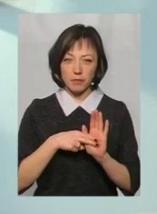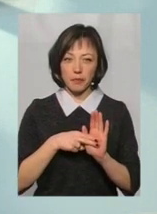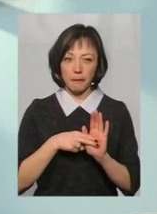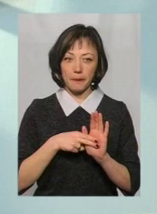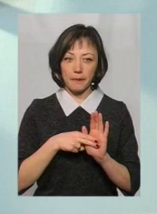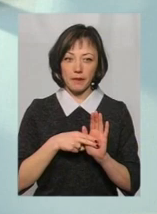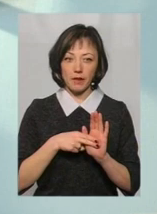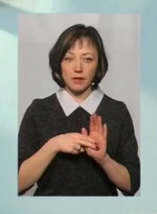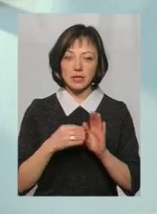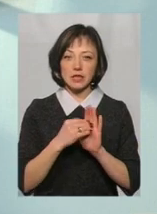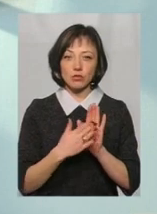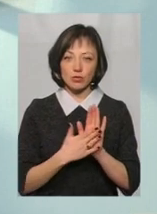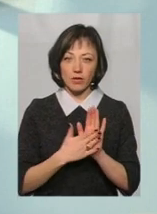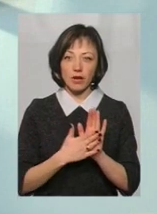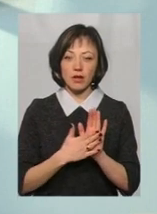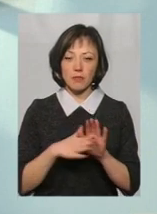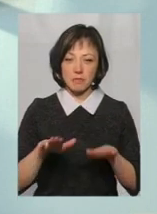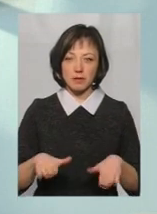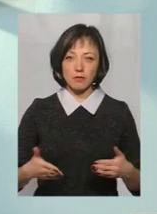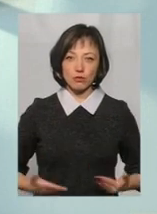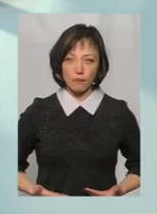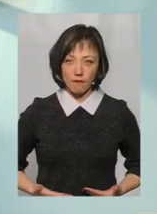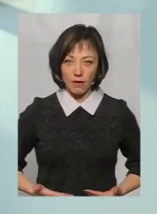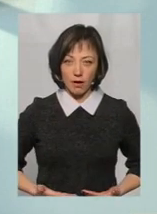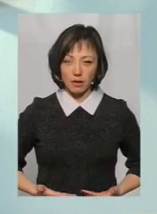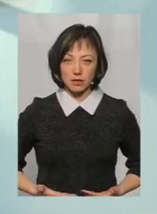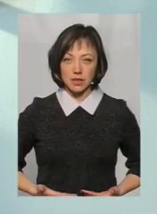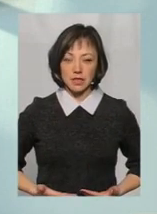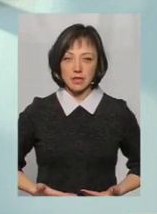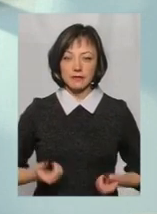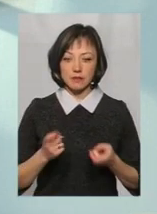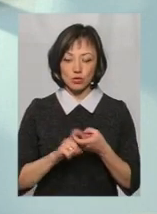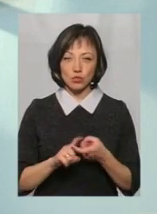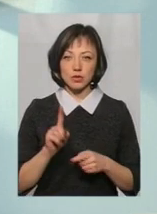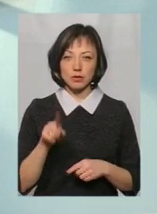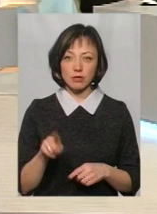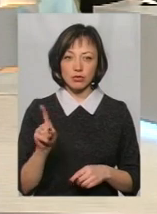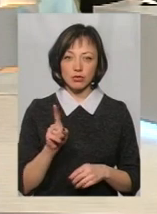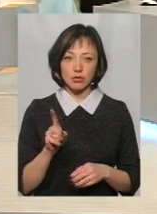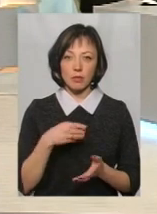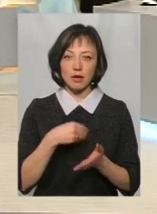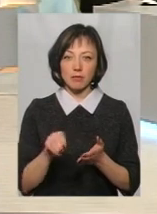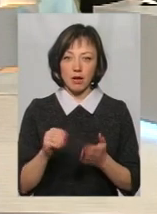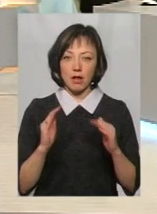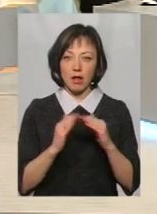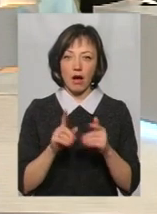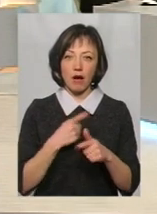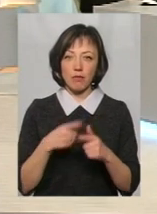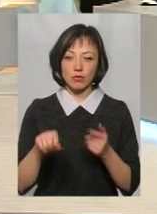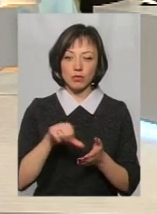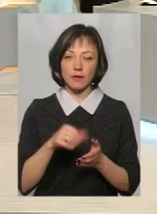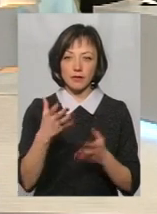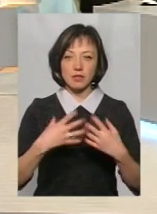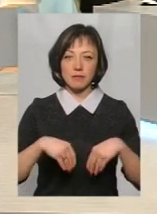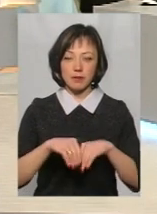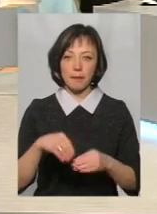грубо кажучи, зареєстрували постійне місце проживання, в зв'язку з тим, що, ну, ви десь там придбали, або ви, або член вашої